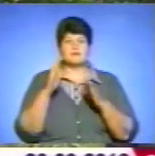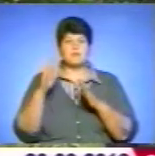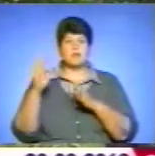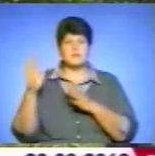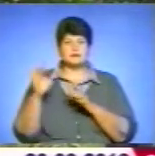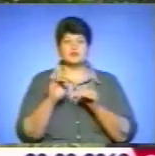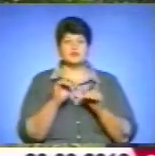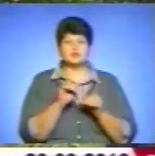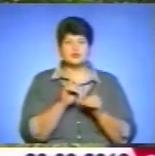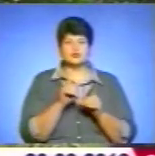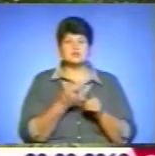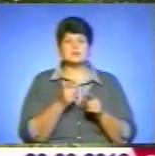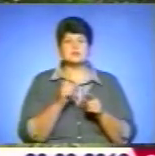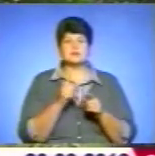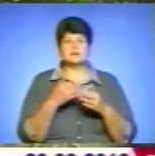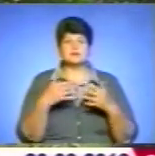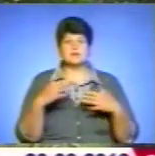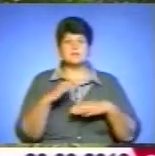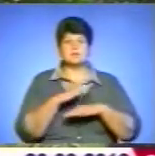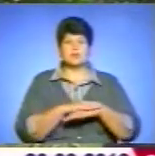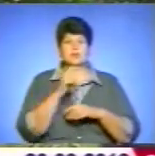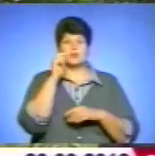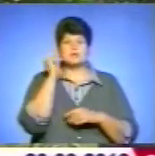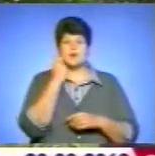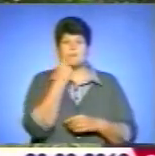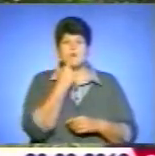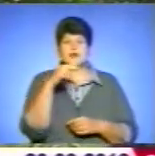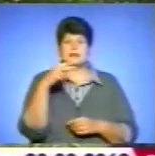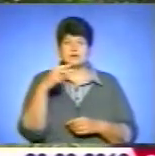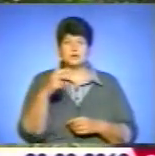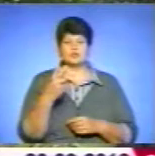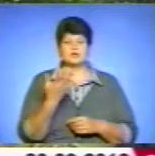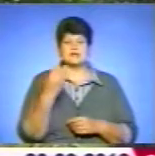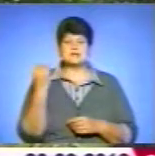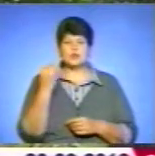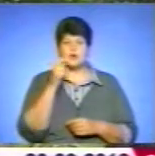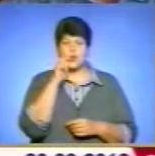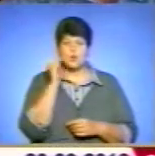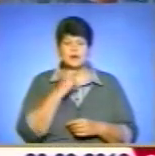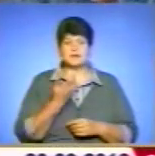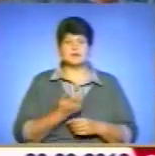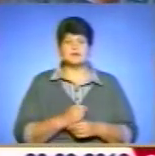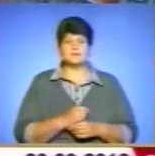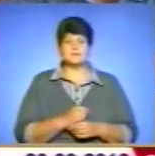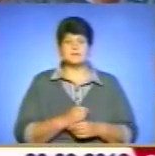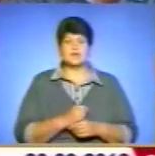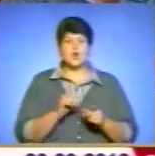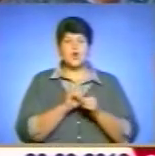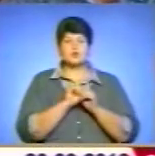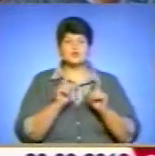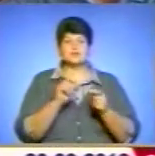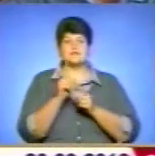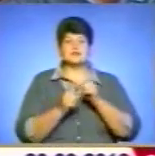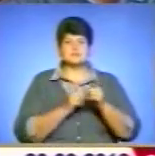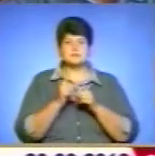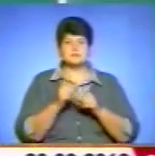щодо таких предметів, як українська мова і література, історія України. Особливих змін у зовнішньому